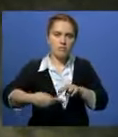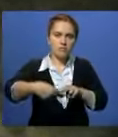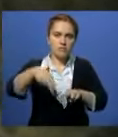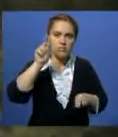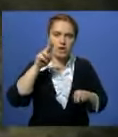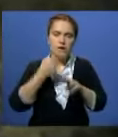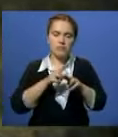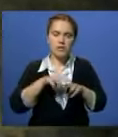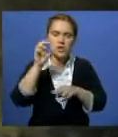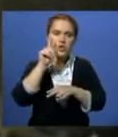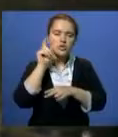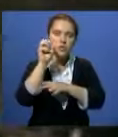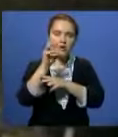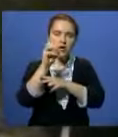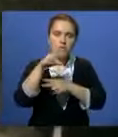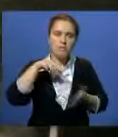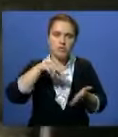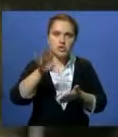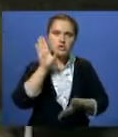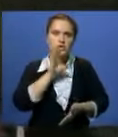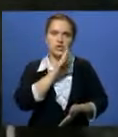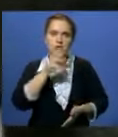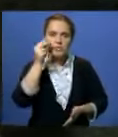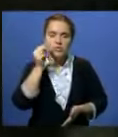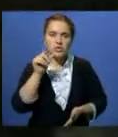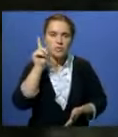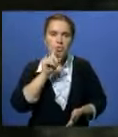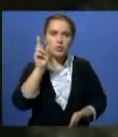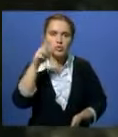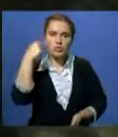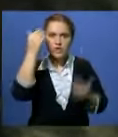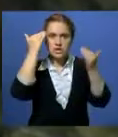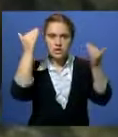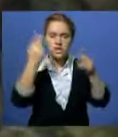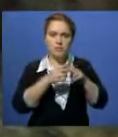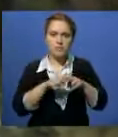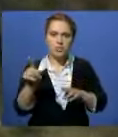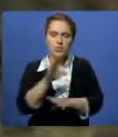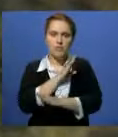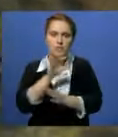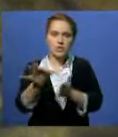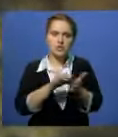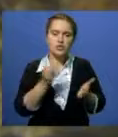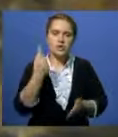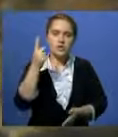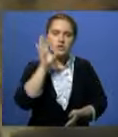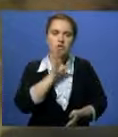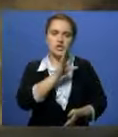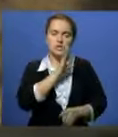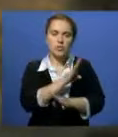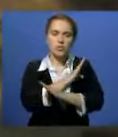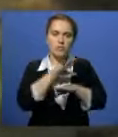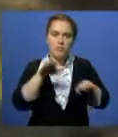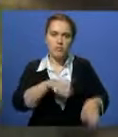улицу на зеленый сигнал светофора. Женщина и мужчина, личности которых еще не установлены, от полученных травм скончались на месте. Еще одна женщина